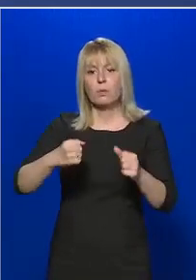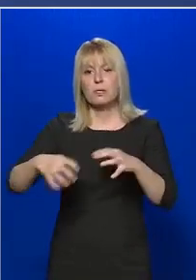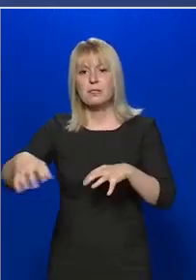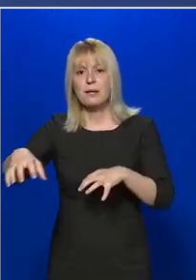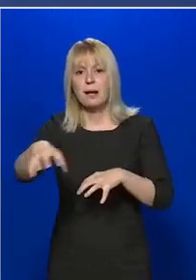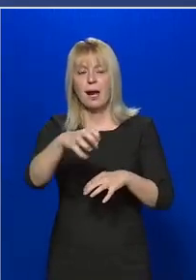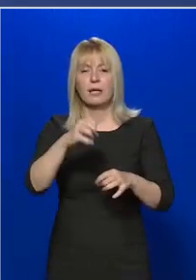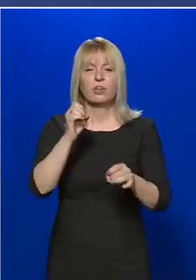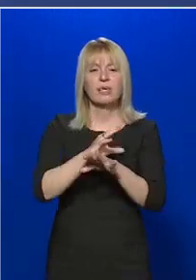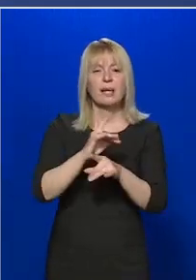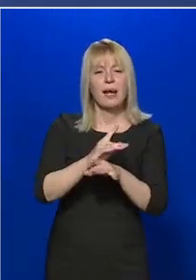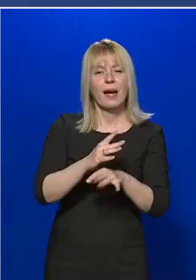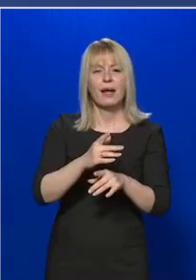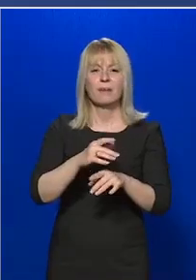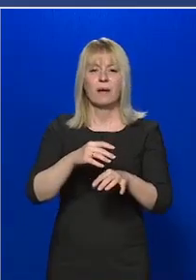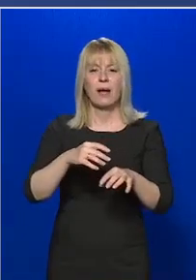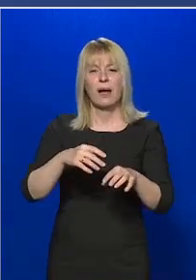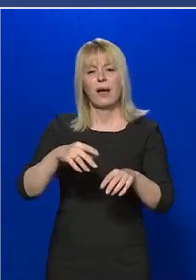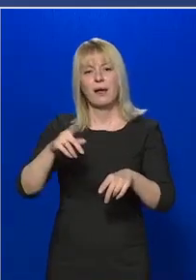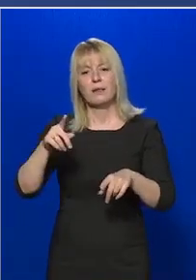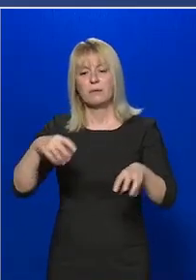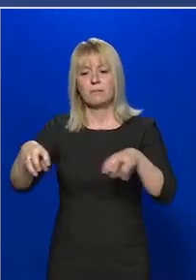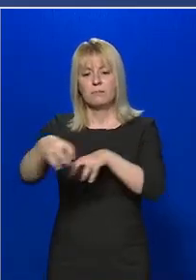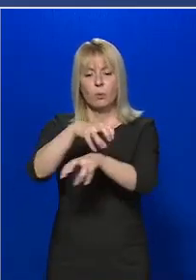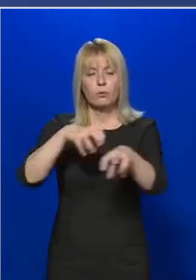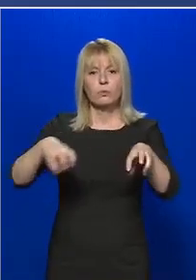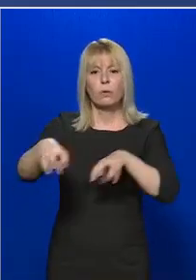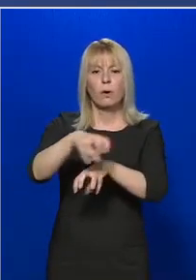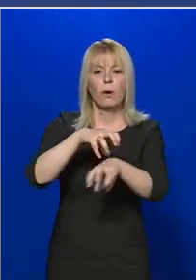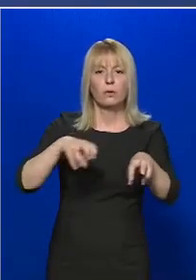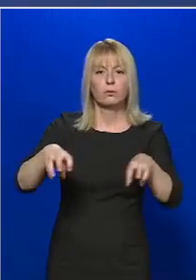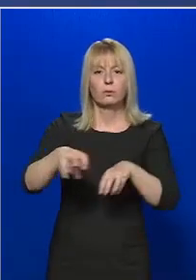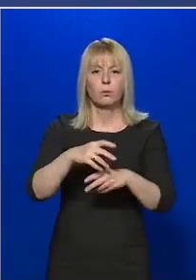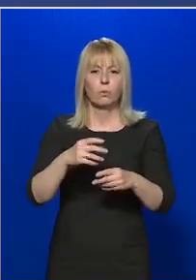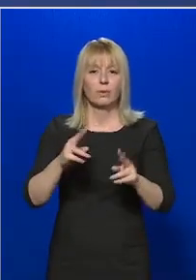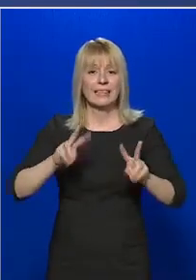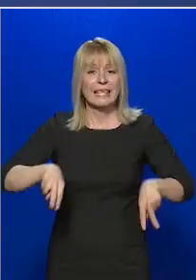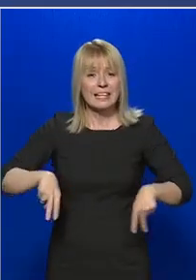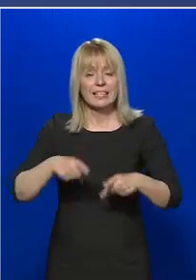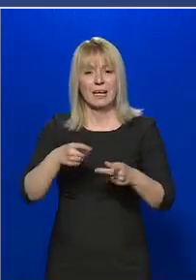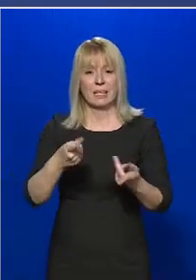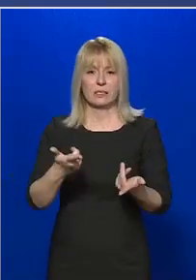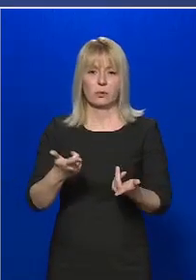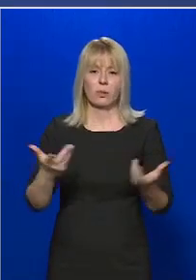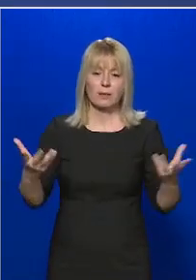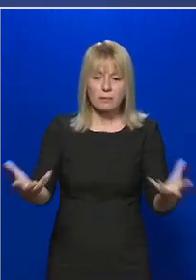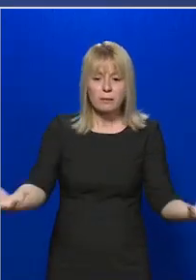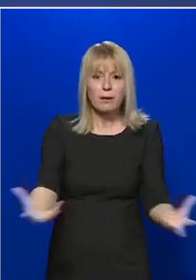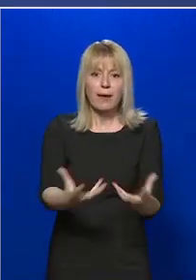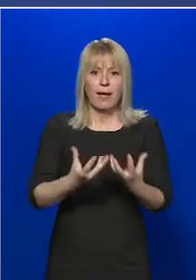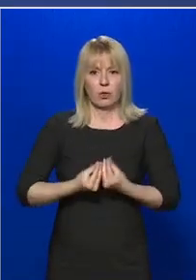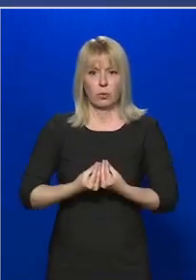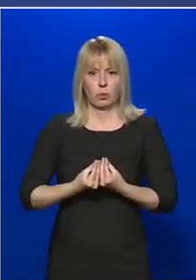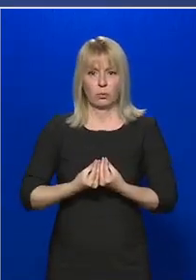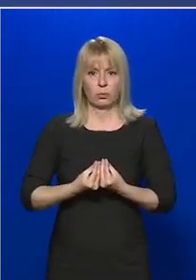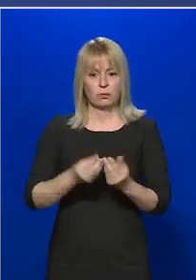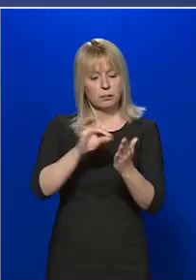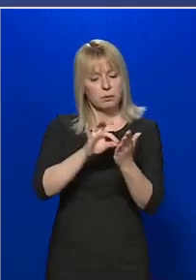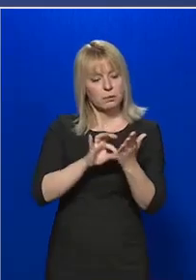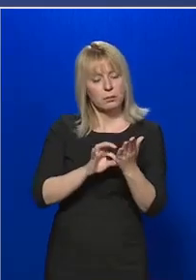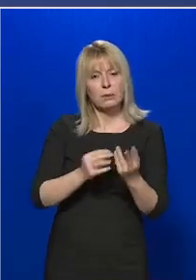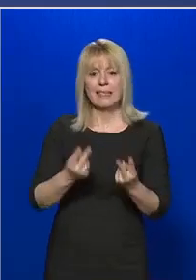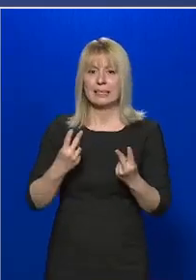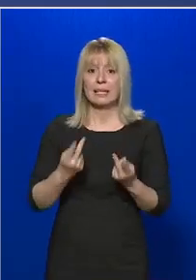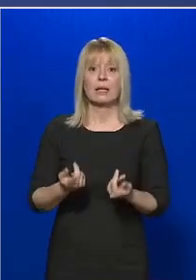a járvány különböző rugói, mozgató tényezőinek az együttes értékeléséből